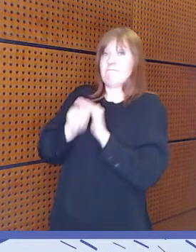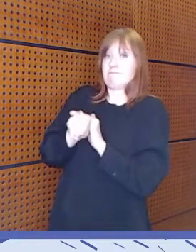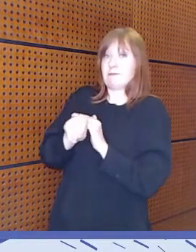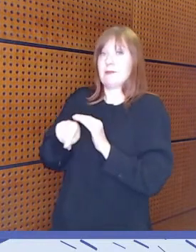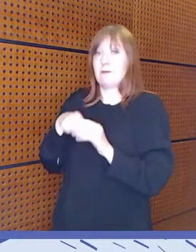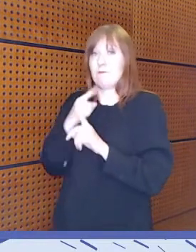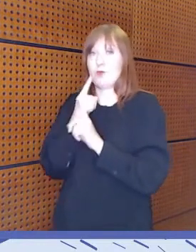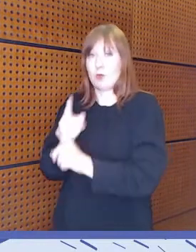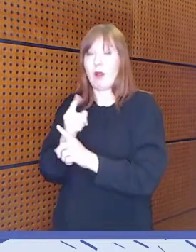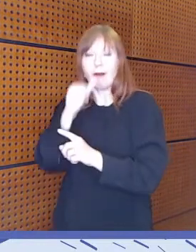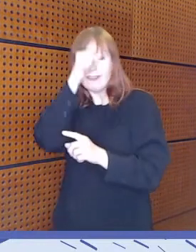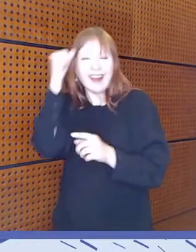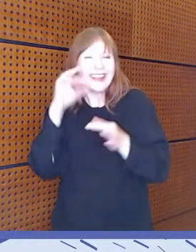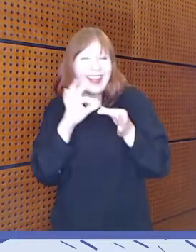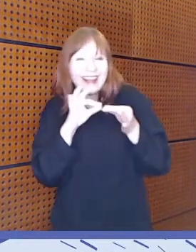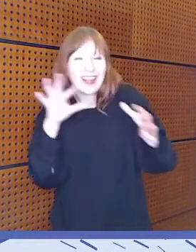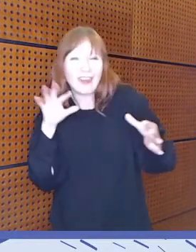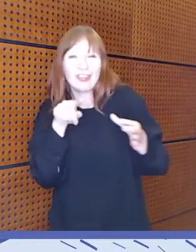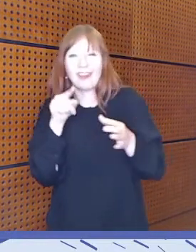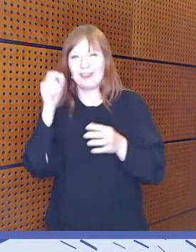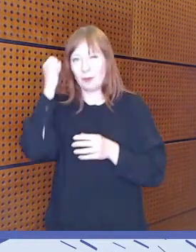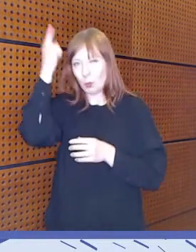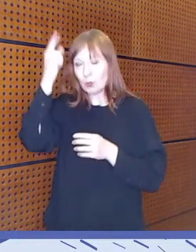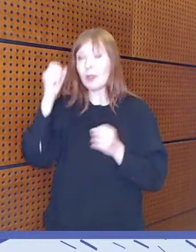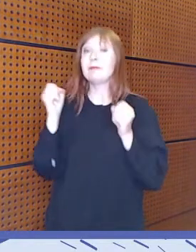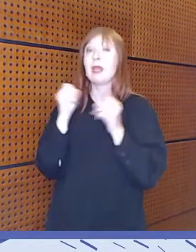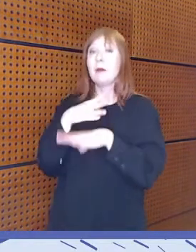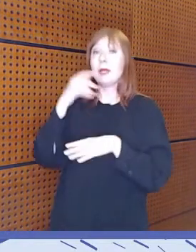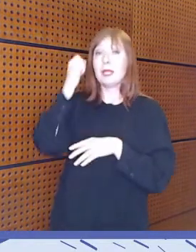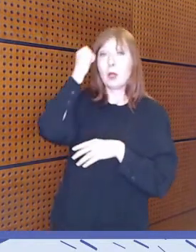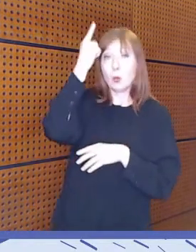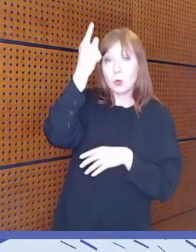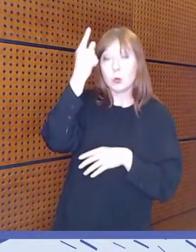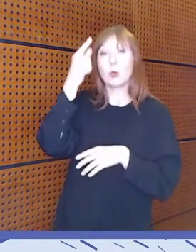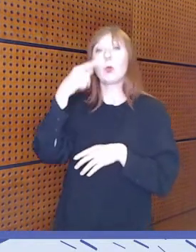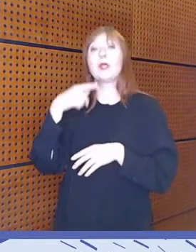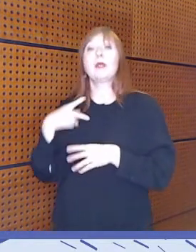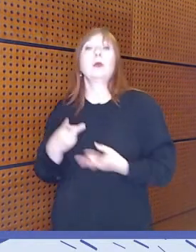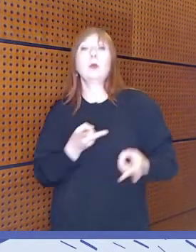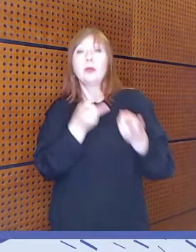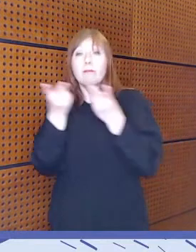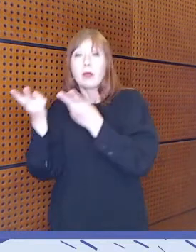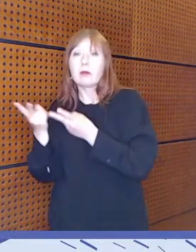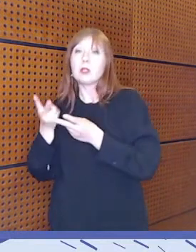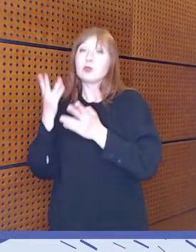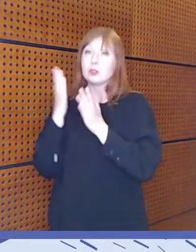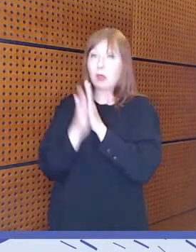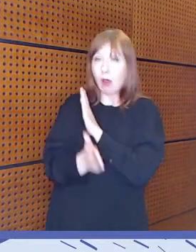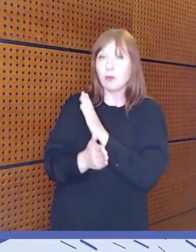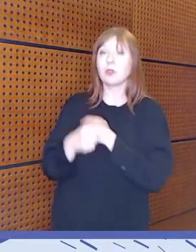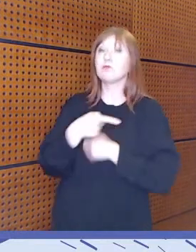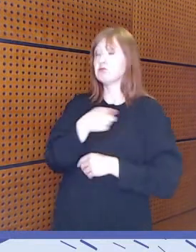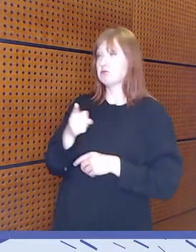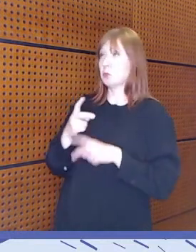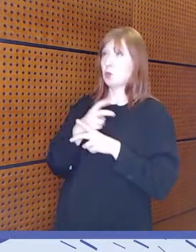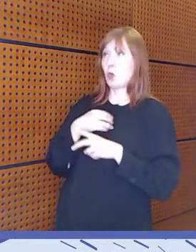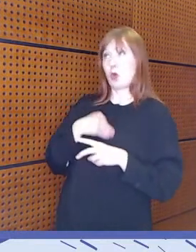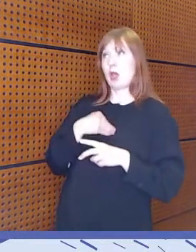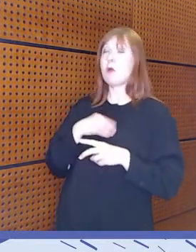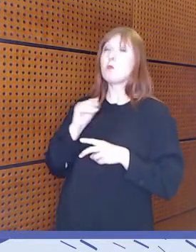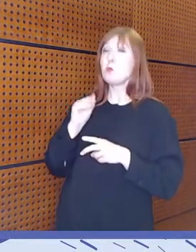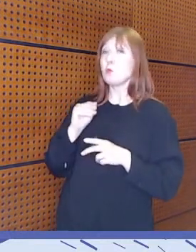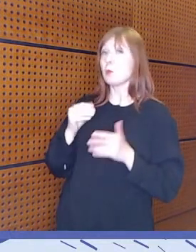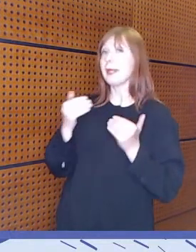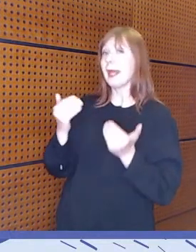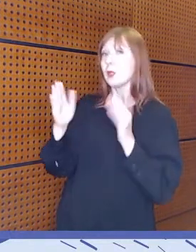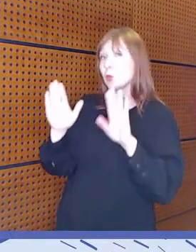vaikeakin. Mediakulttuurin yhdenvertaisuus ja saavutettavuus, sen koettiin edistyneen, mutta parannettavaa riittää vielä